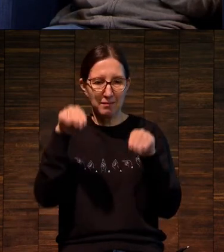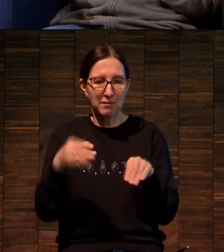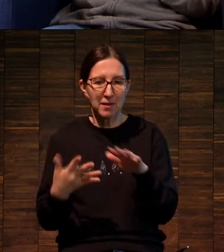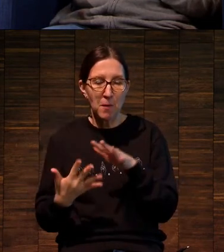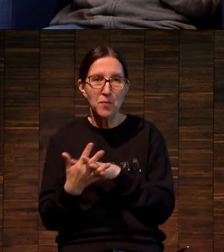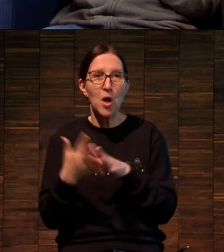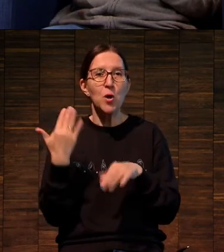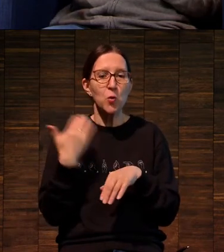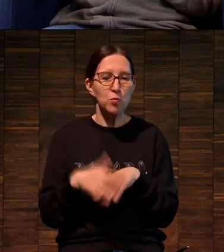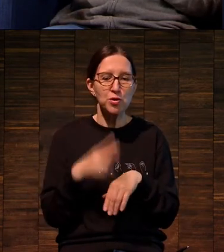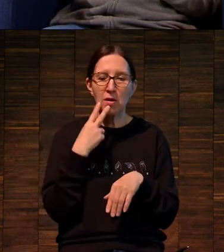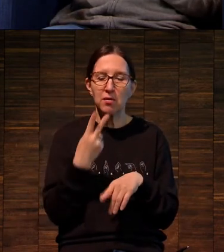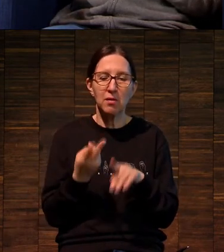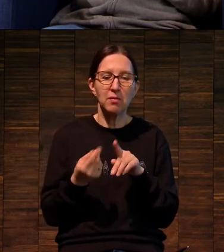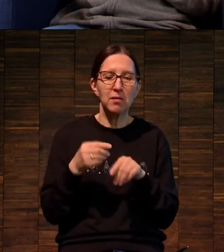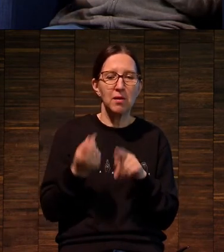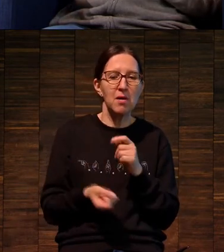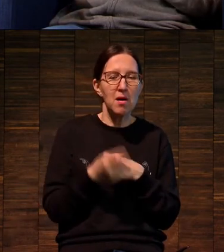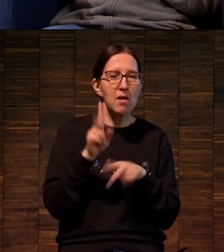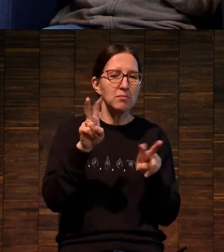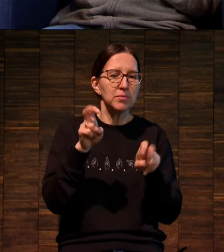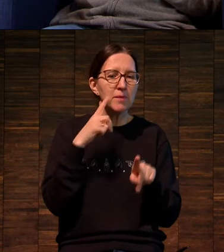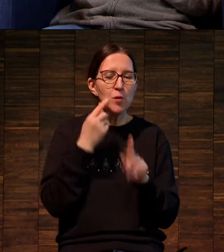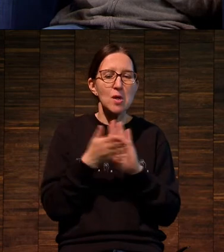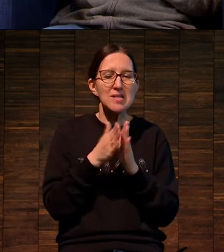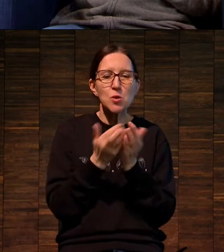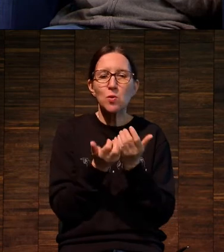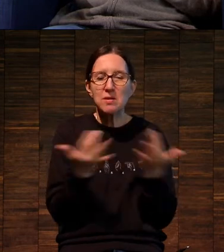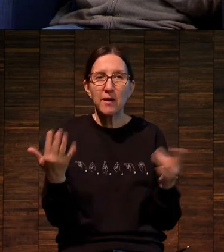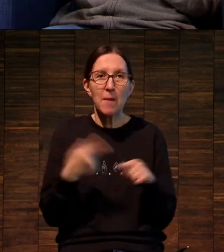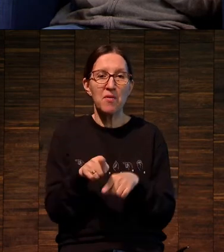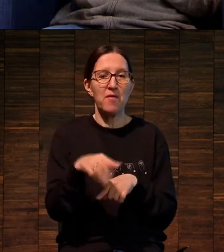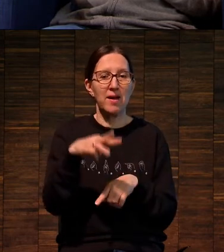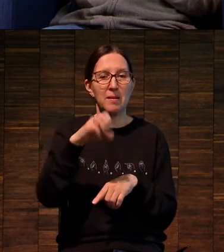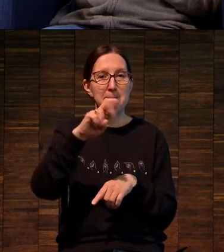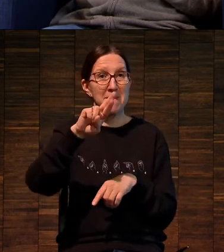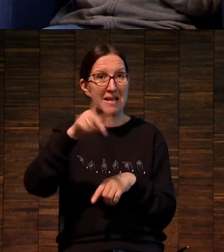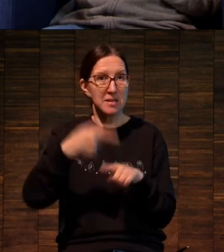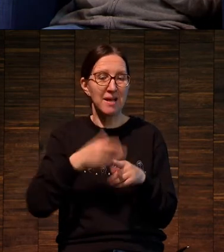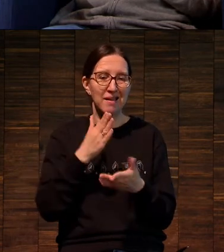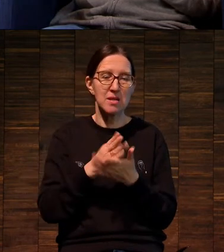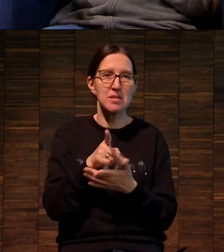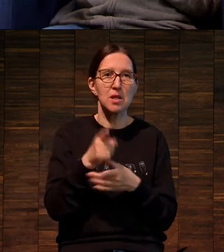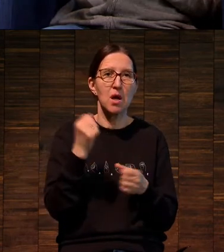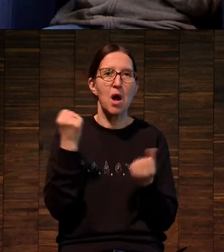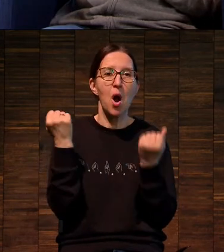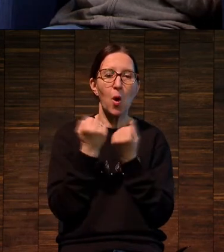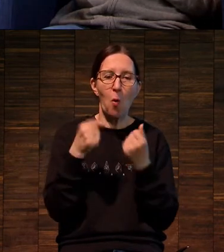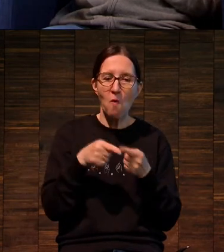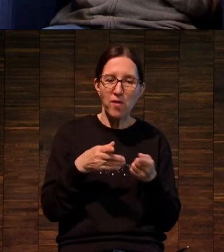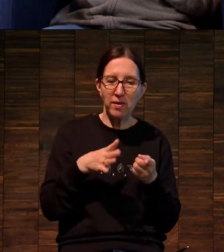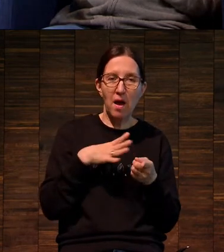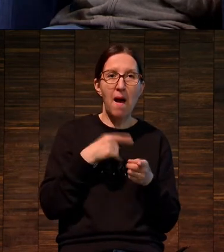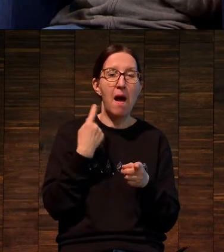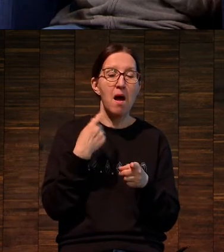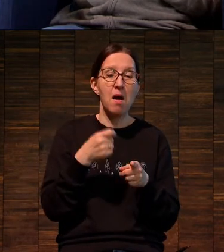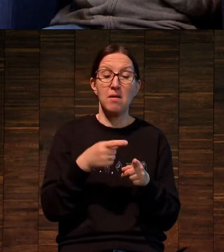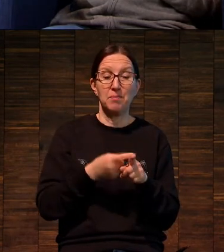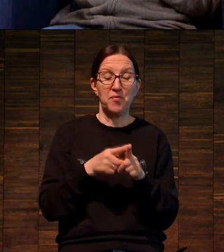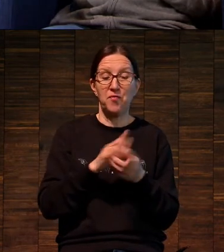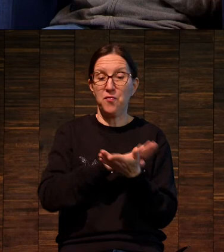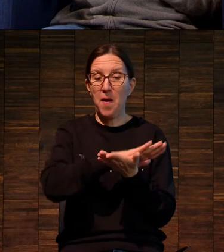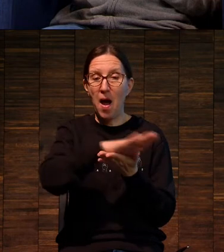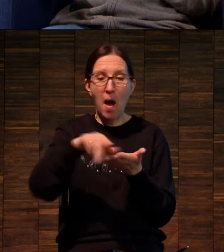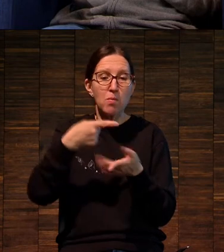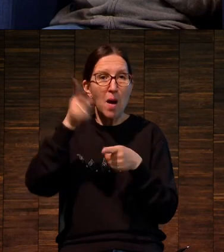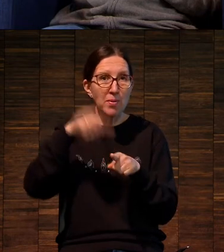понятие состояний. А плюс к тому, что кованую медь ее можно было загладить, ее можно было вернуть в исходное состояние,